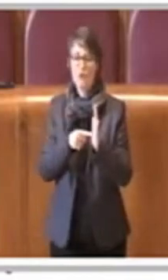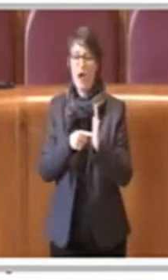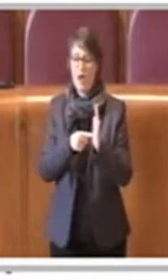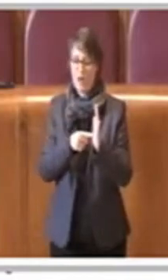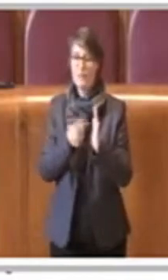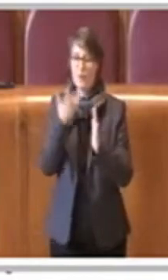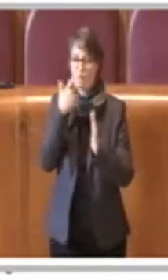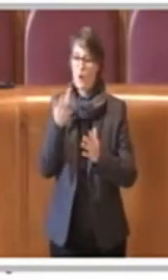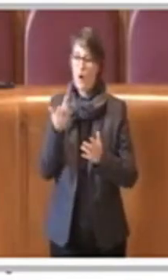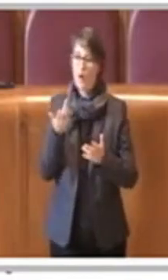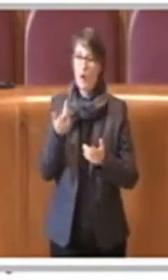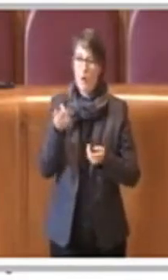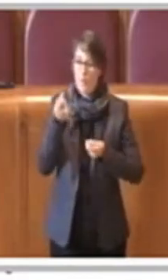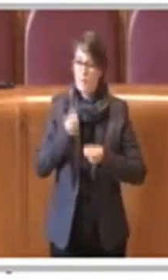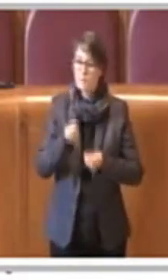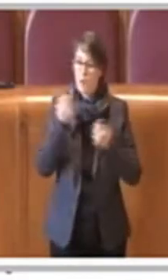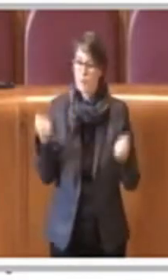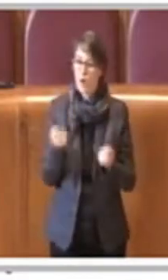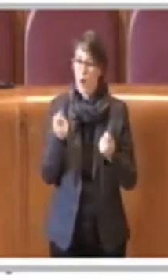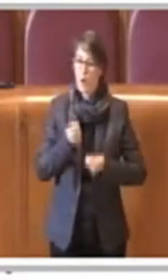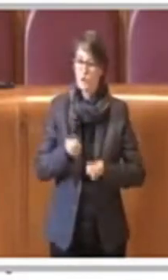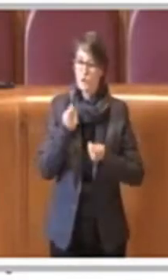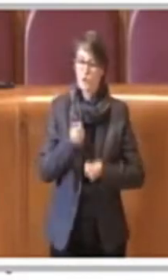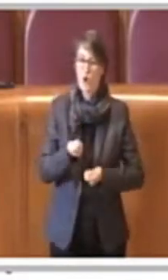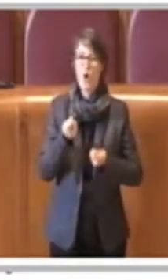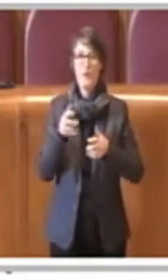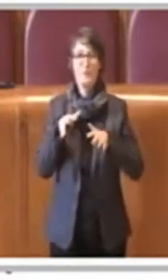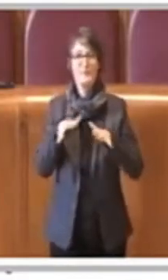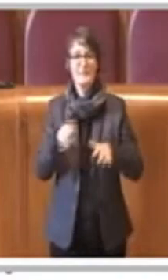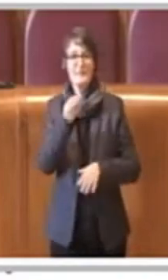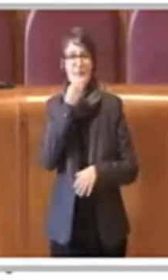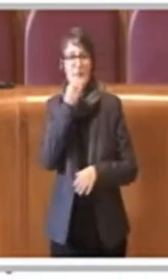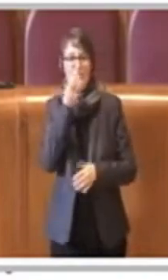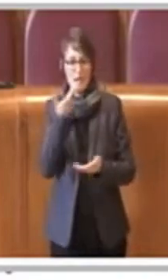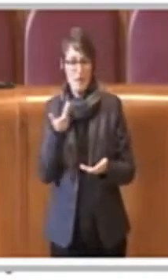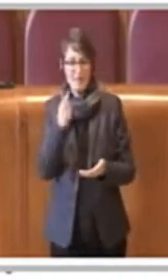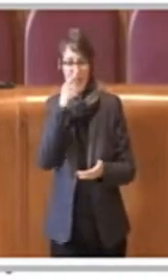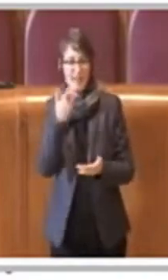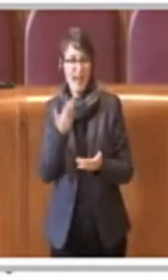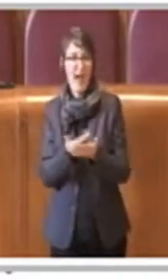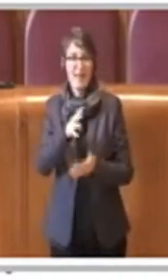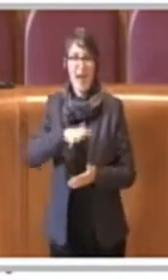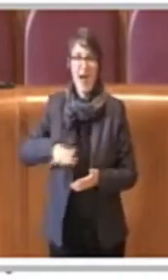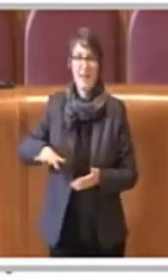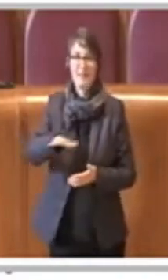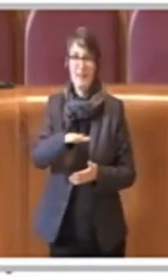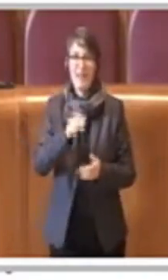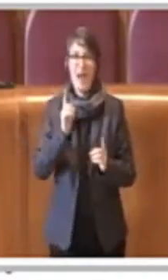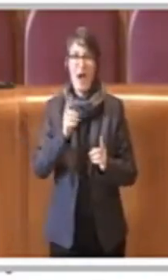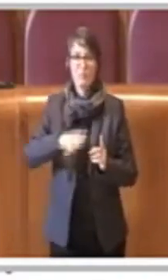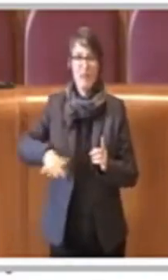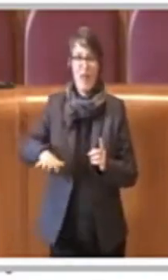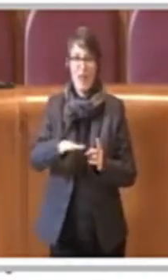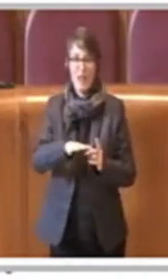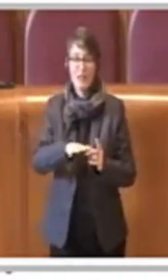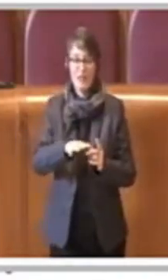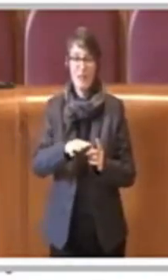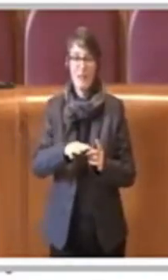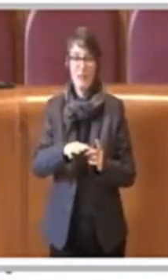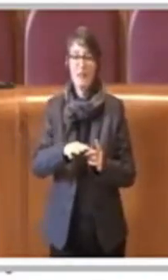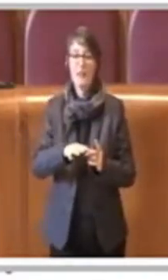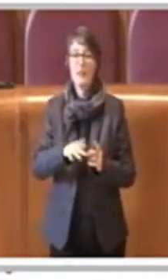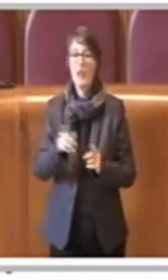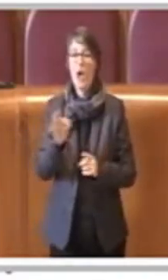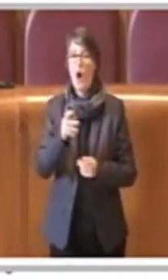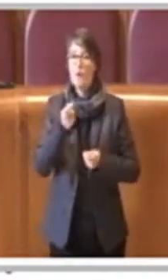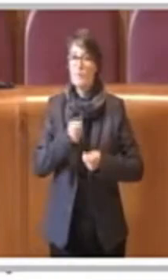sistemi alimentari sostenibili e soprattutto anche resilienti cercando insomma di spingere la cultura nelle diete